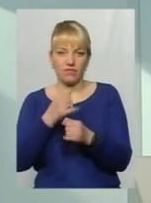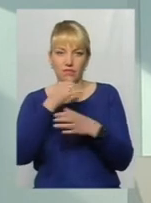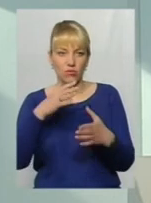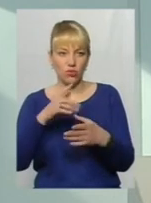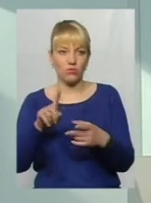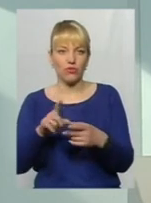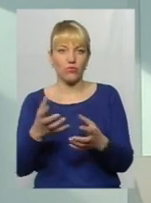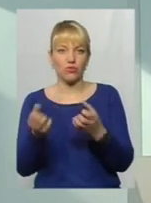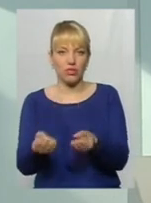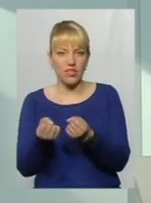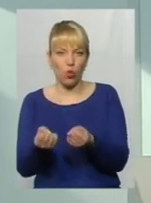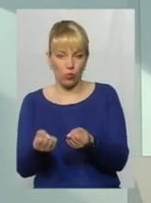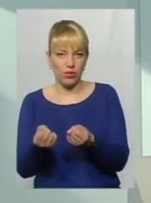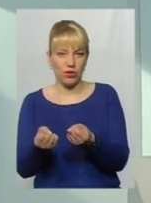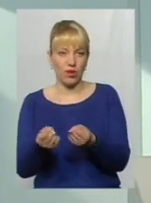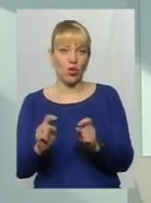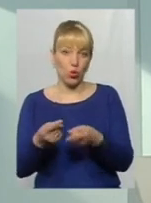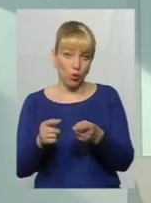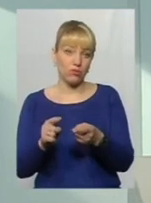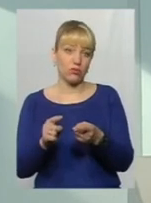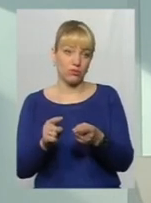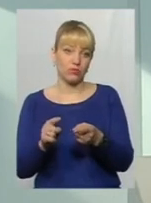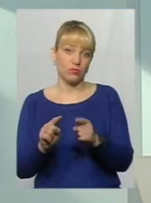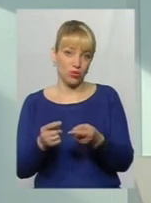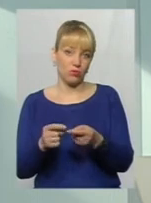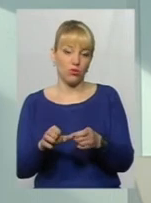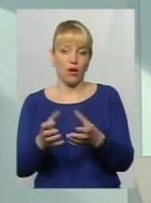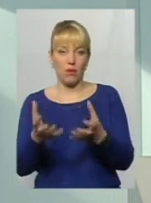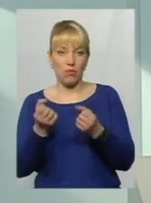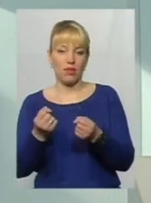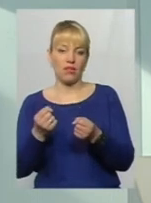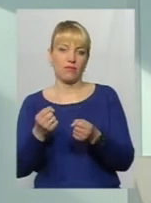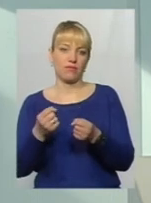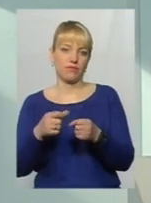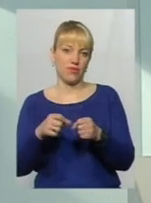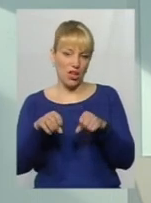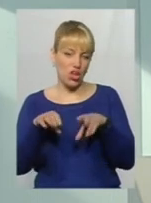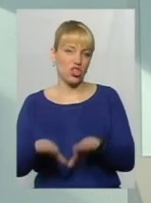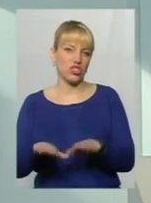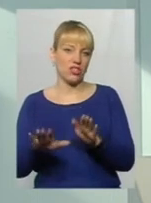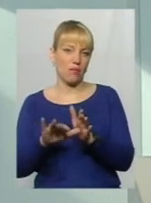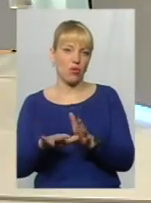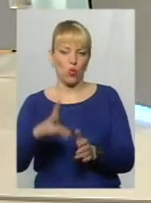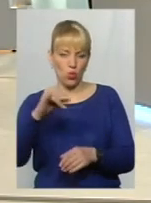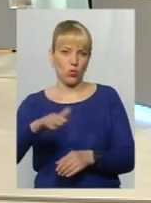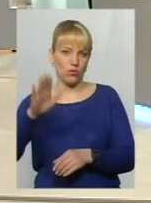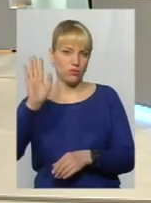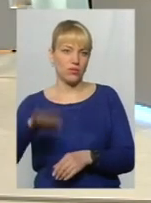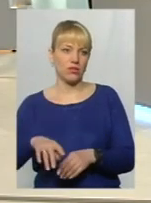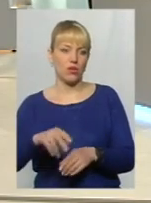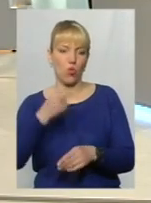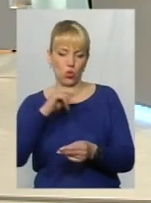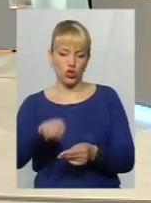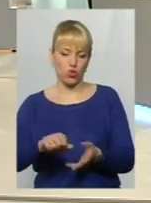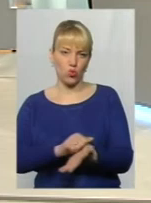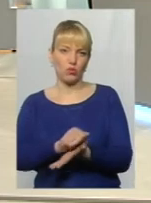застине. Тому прийняв прораб рішення вкладати краще він буде тут лежати,